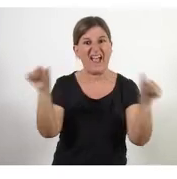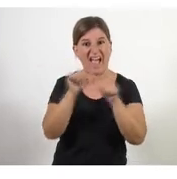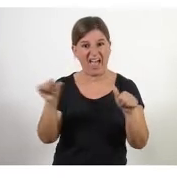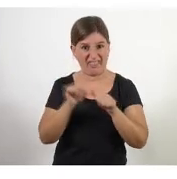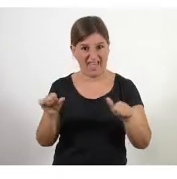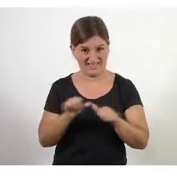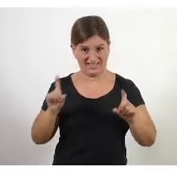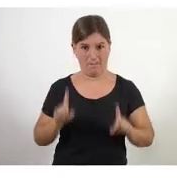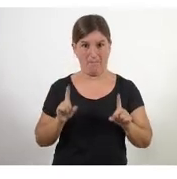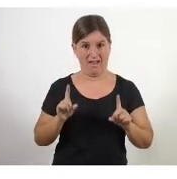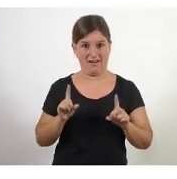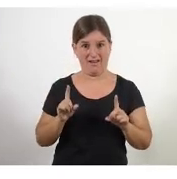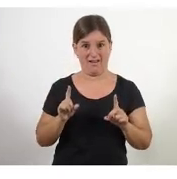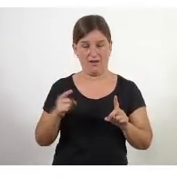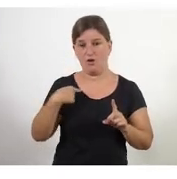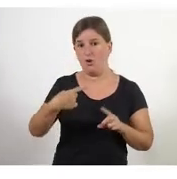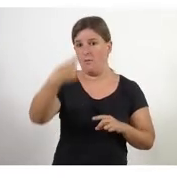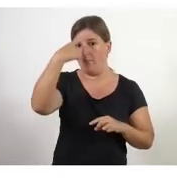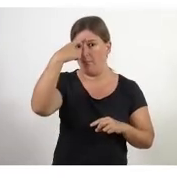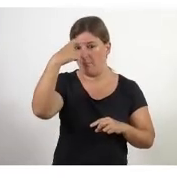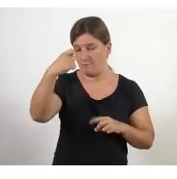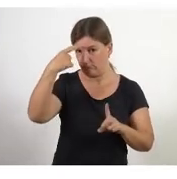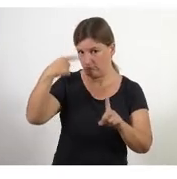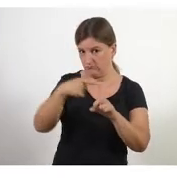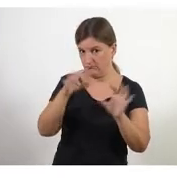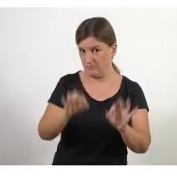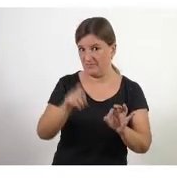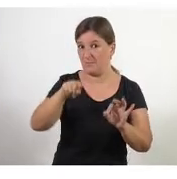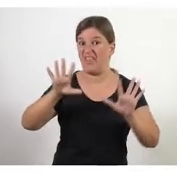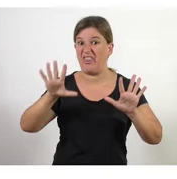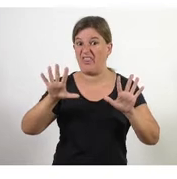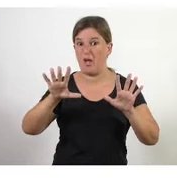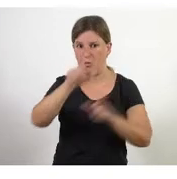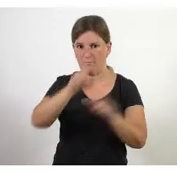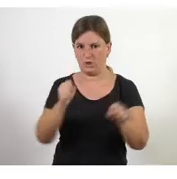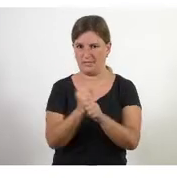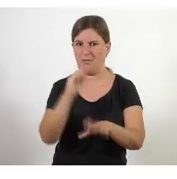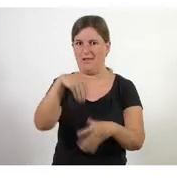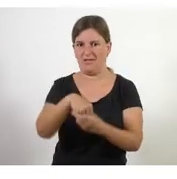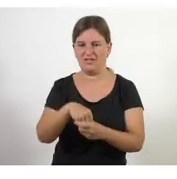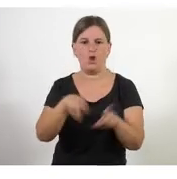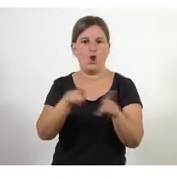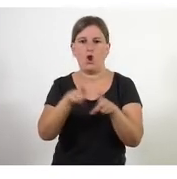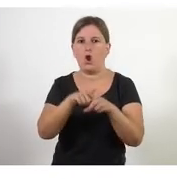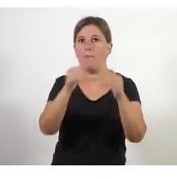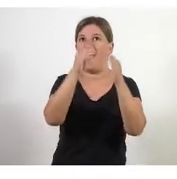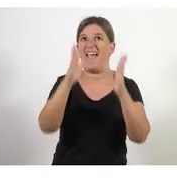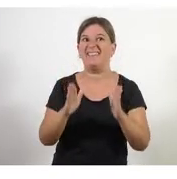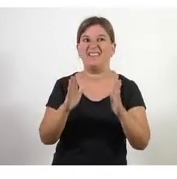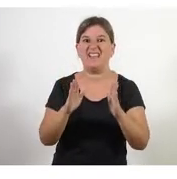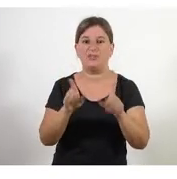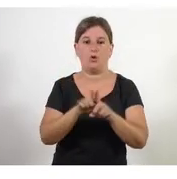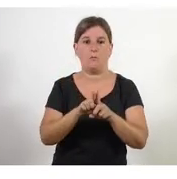Me'n recordo molt de fer incís en aquest punt i amb 10 treballadors. O realment és com si fos una entitat de 210